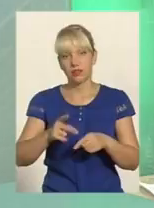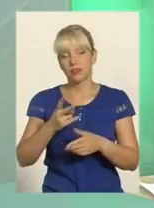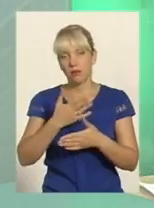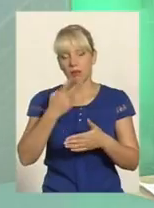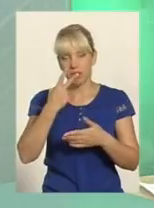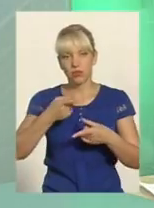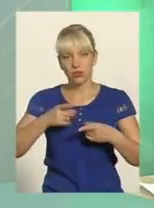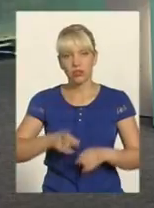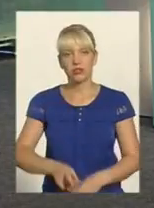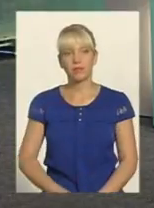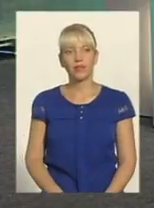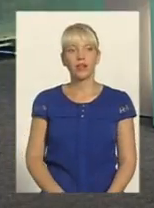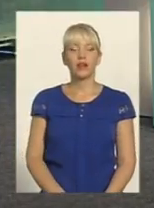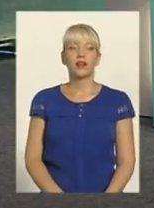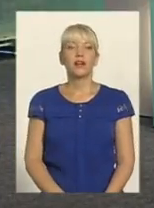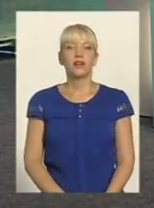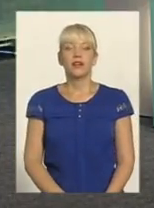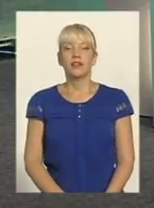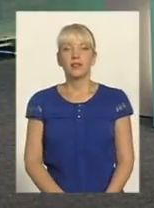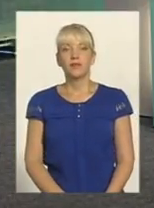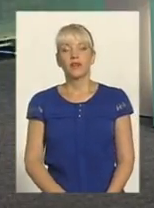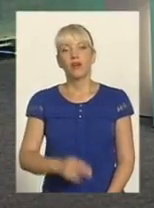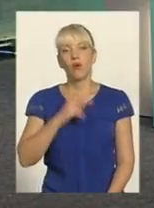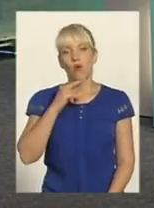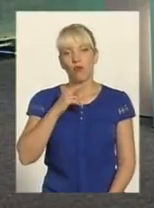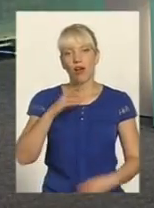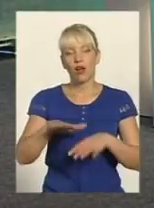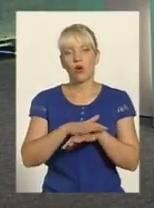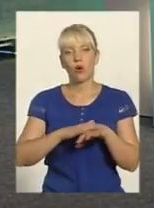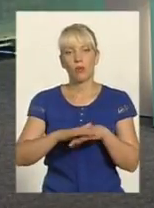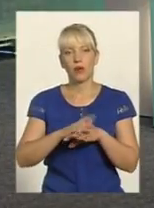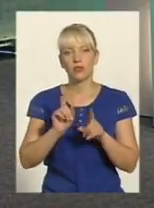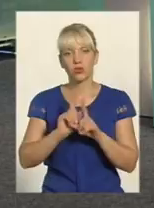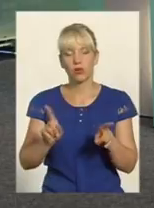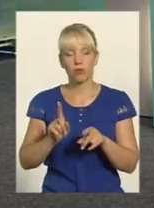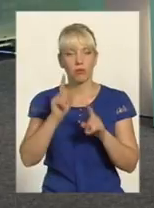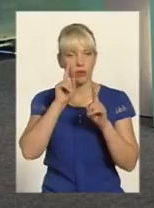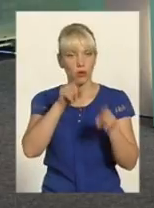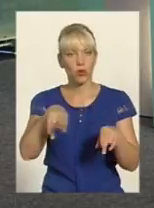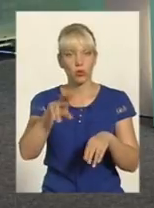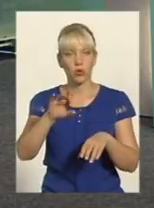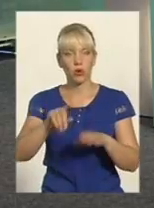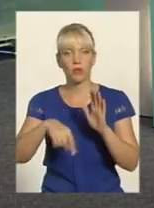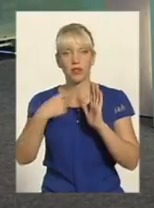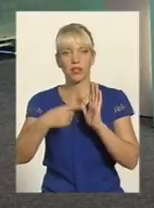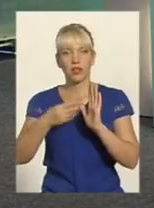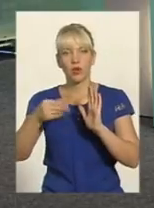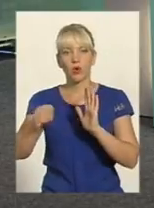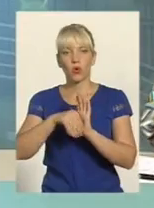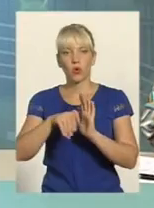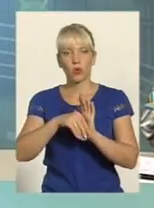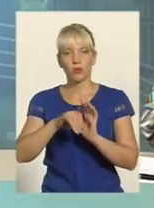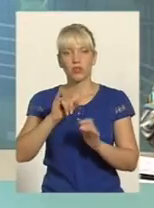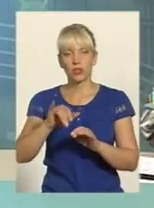увага громадськості особливо прикута і до питань корупції Здійснення корупційних діянь і